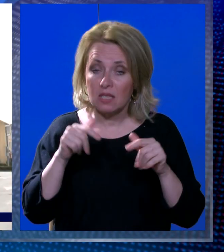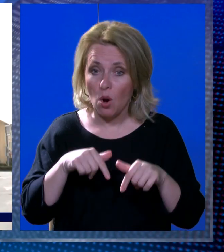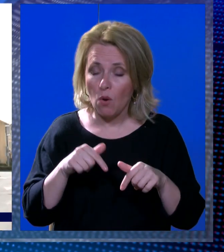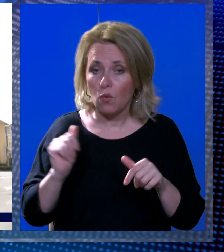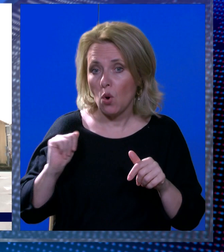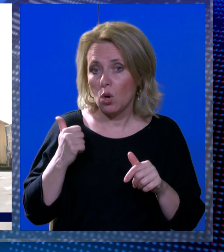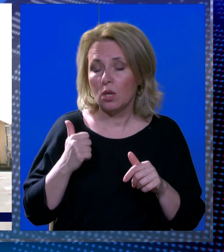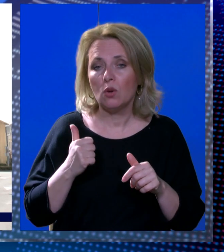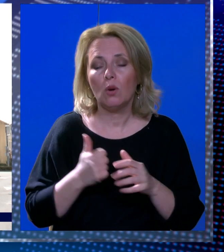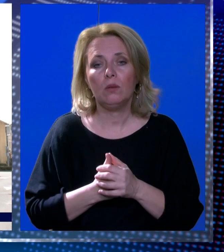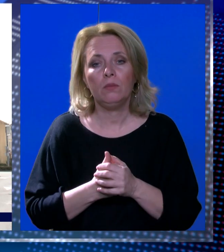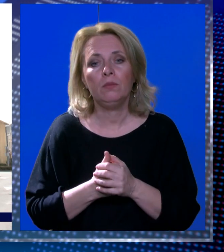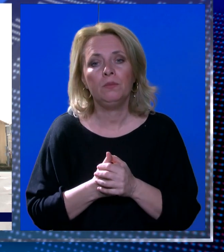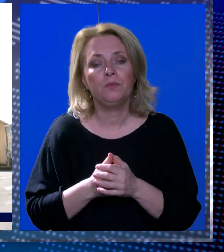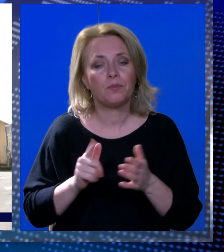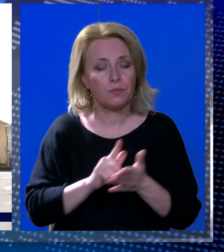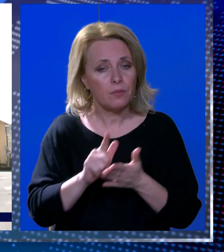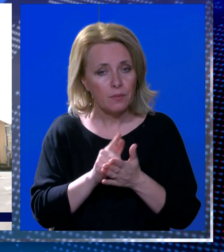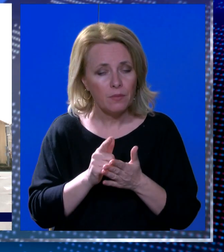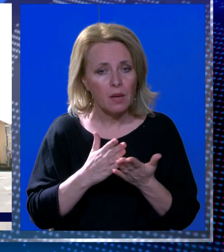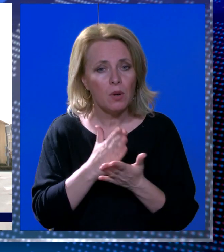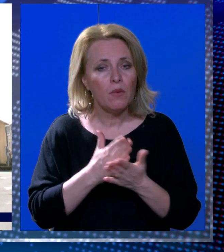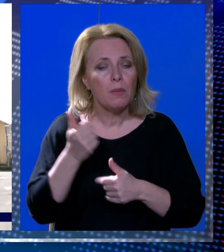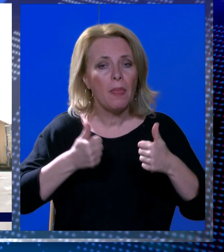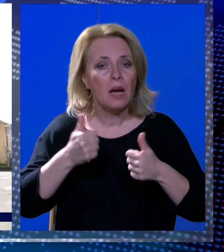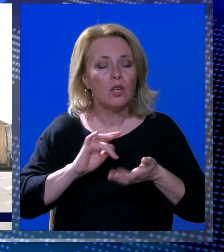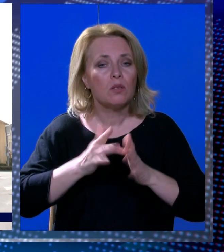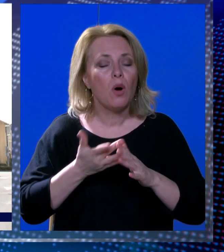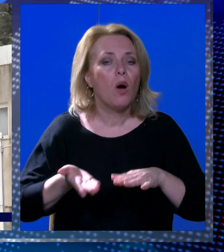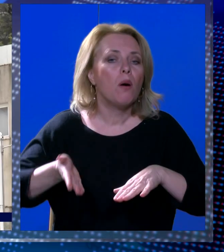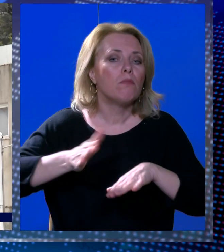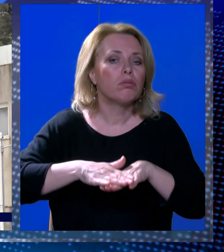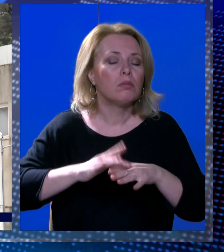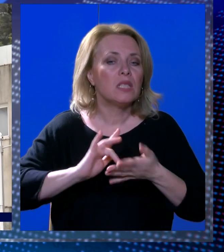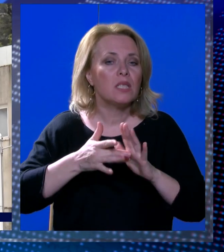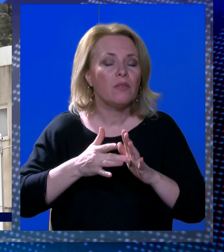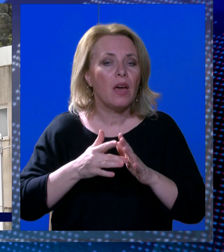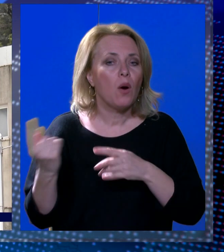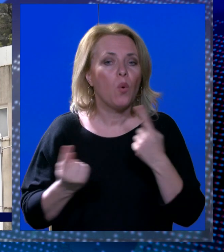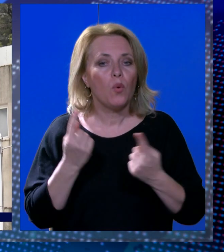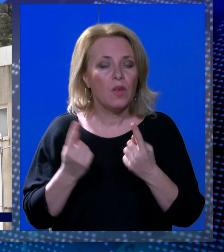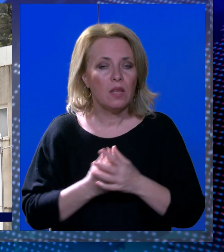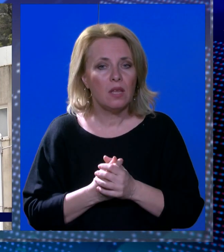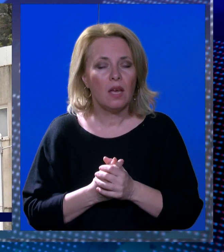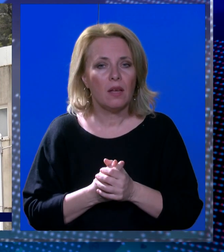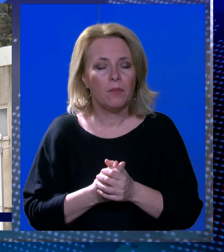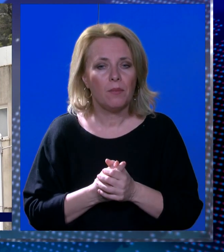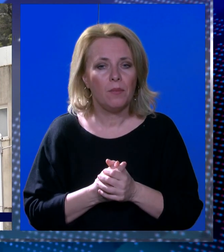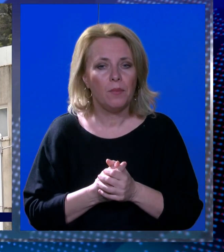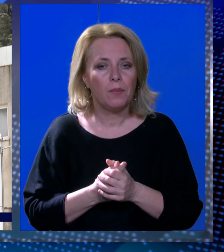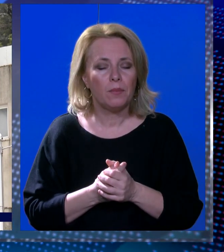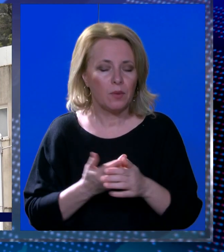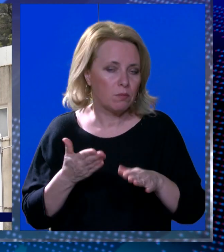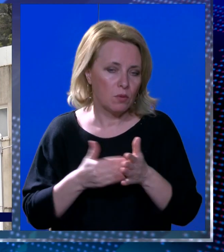pedagošku godinu, u trenutku provedba natječa, smo zadovoljili sve uvijete koje župa traži dok nego roditelji imaju